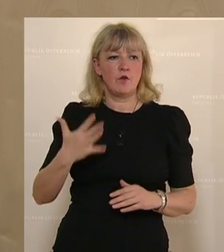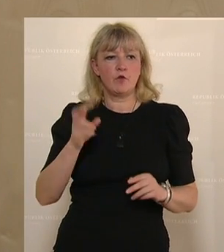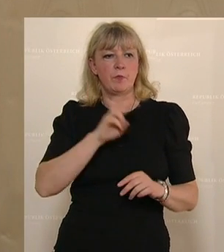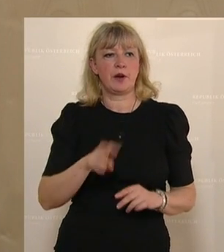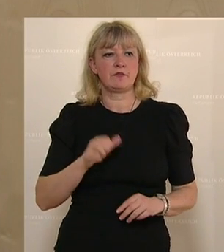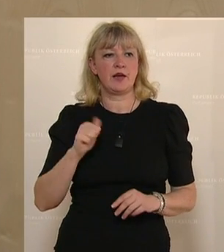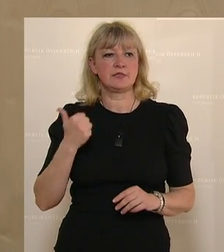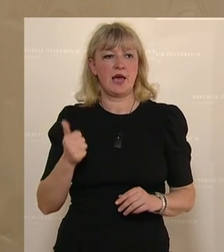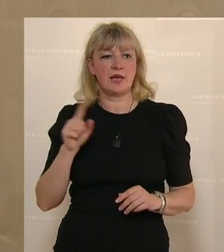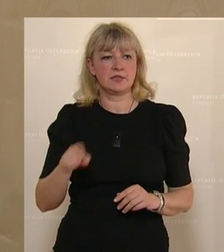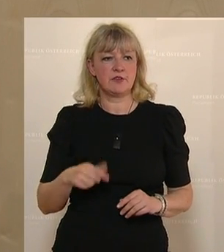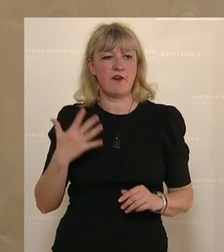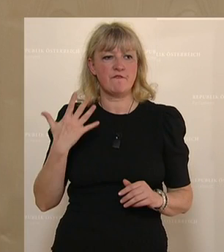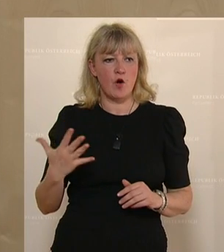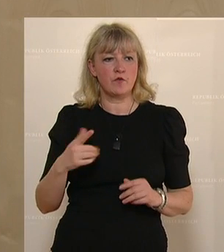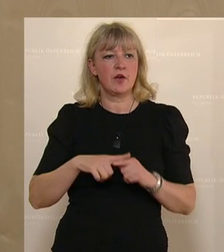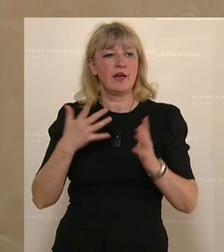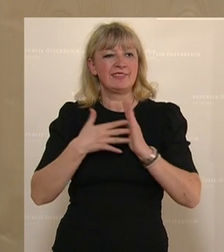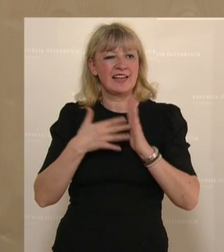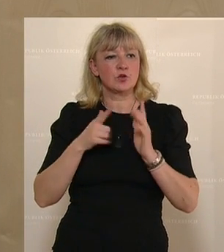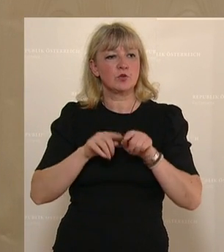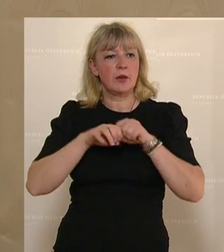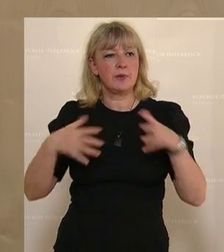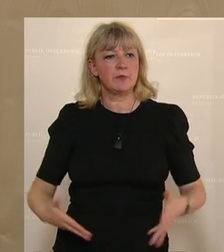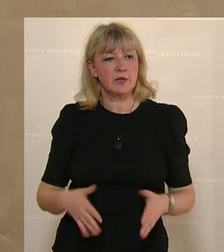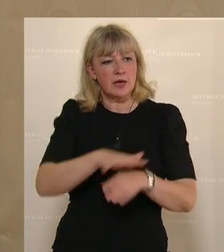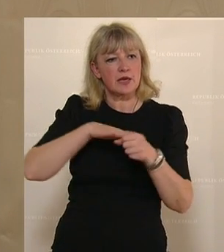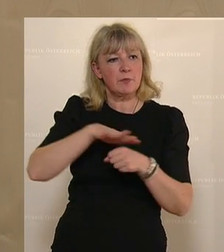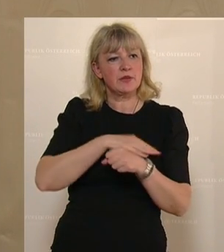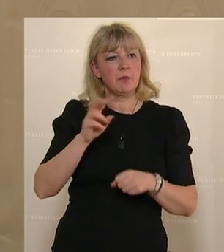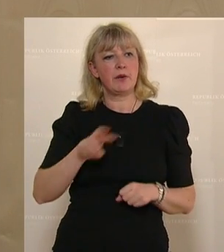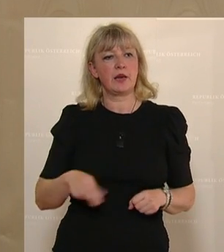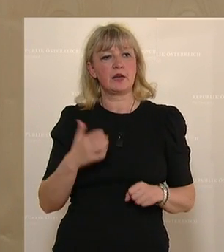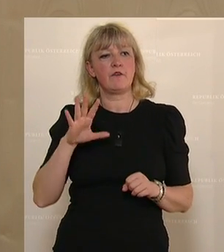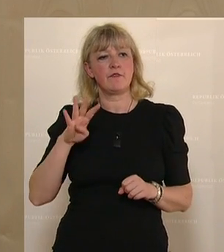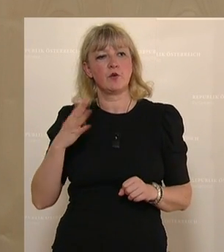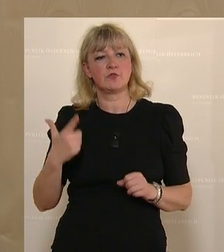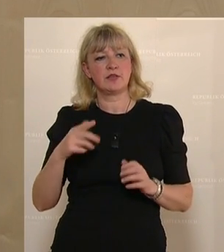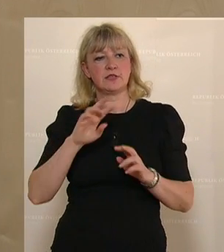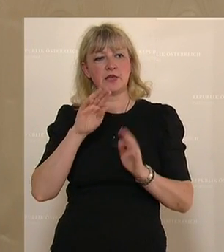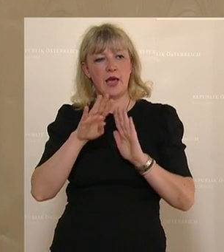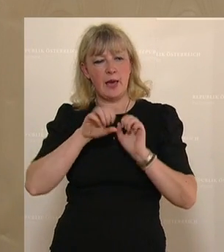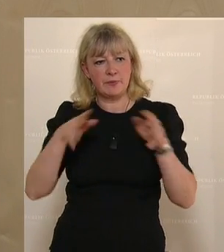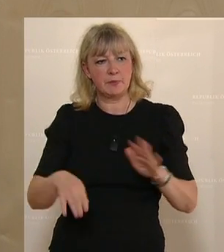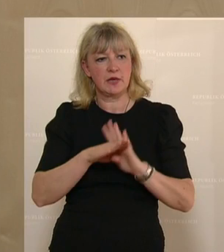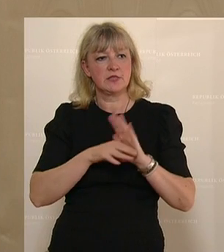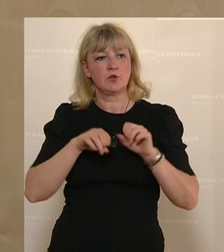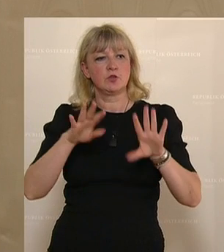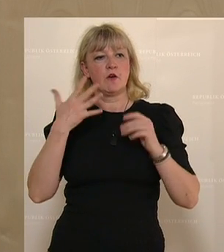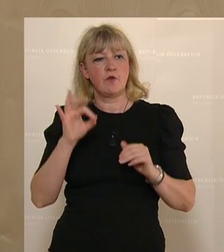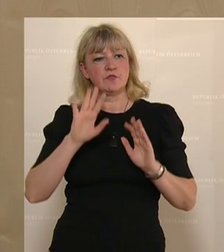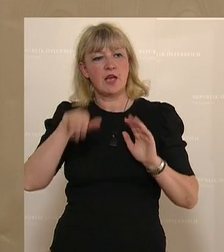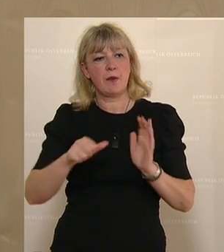Paragraf 1a Ziffer 5 ist für Testungen und Epidemiegebieten Paragraf 24 des Epidemiegesetzes 1950